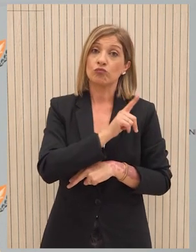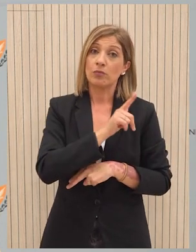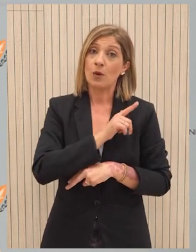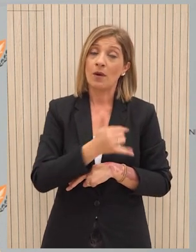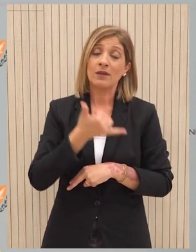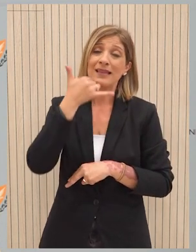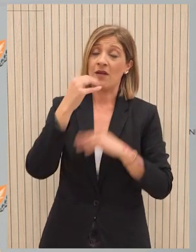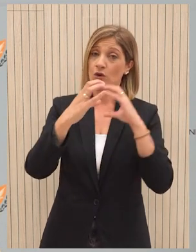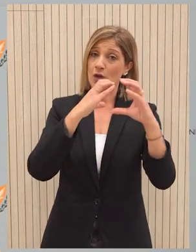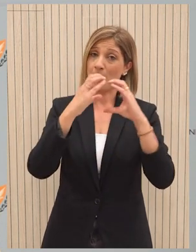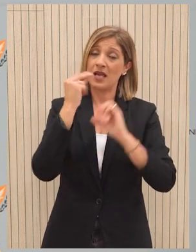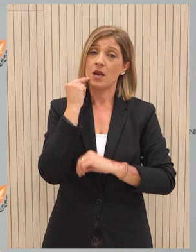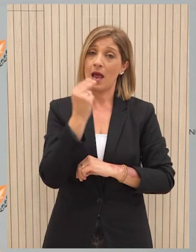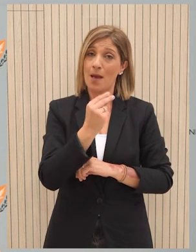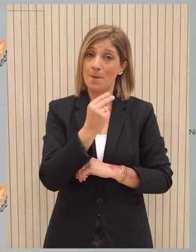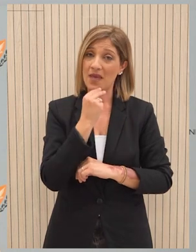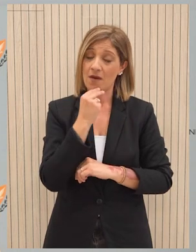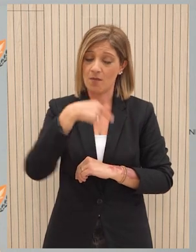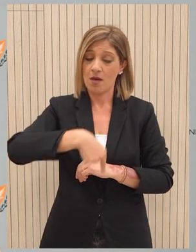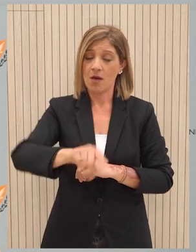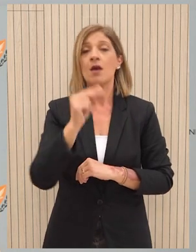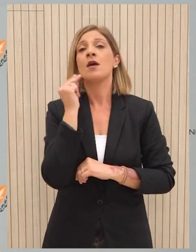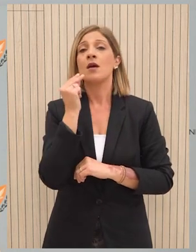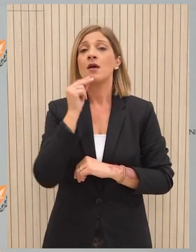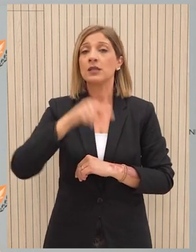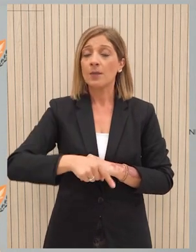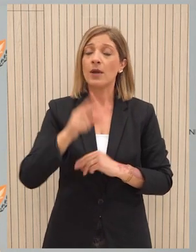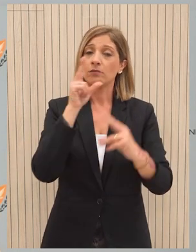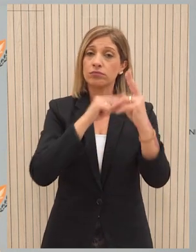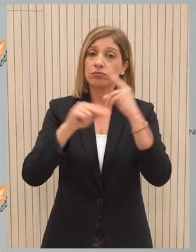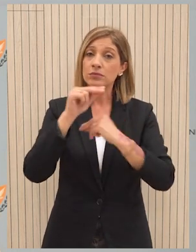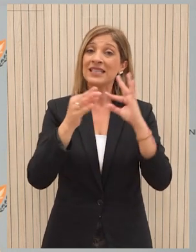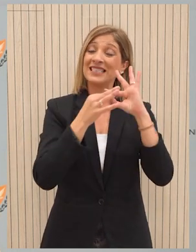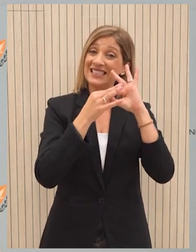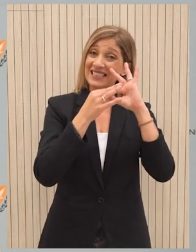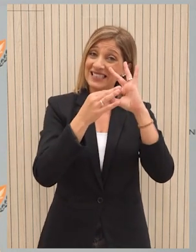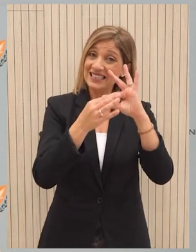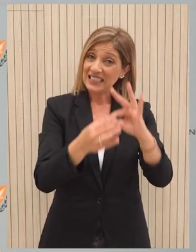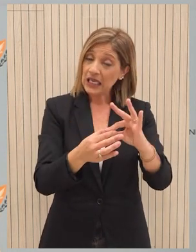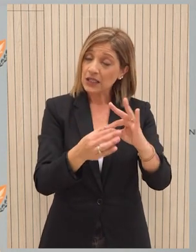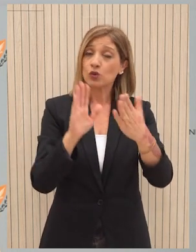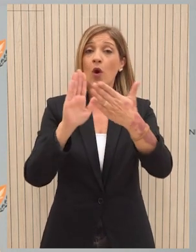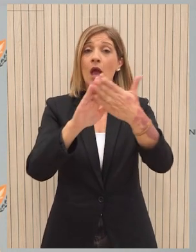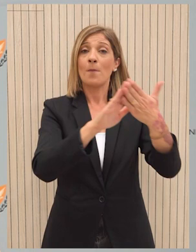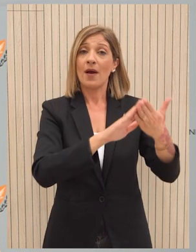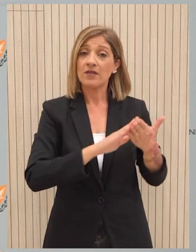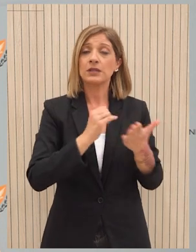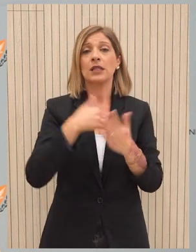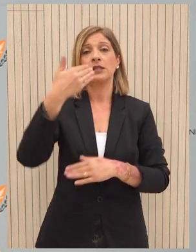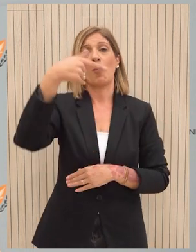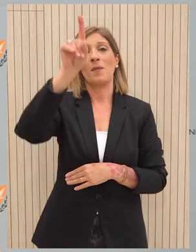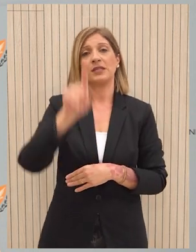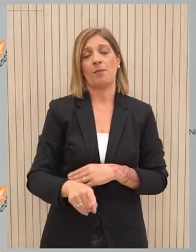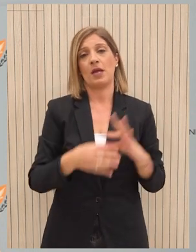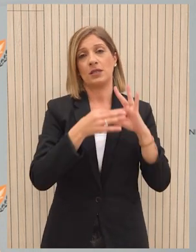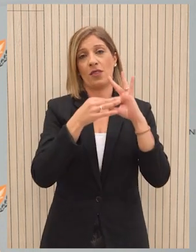τηλεφώνημα με τον Ισραηλινό Πρωθυπουργό το απόγευμα. Επαναλαμβάνω, προς αυτή την κατεύθυνση συνεχίζονται οι διπλωματικές επαφές και θα συνεχιστούν τις επόμενες μέρες για να